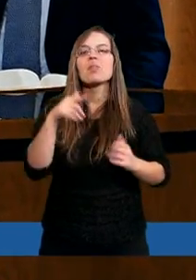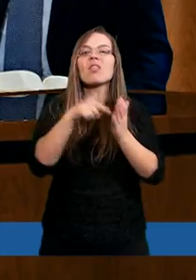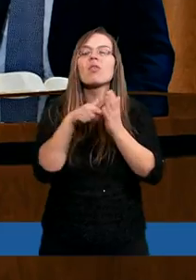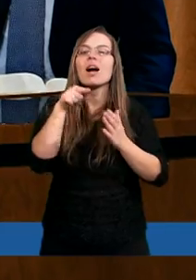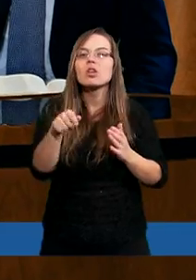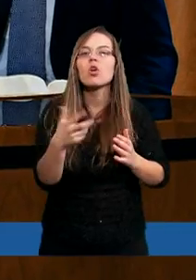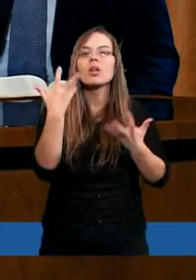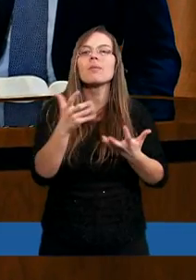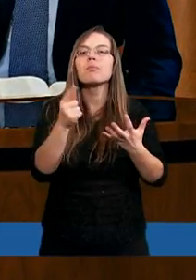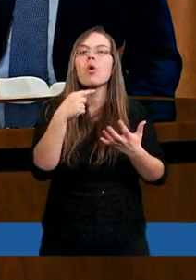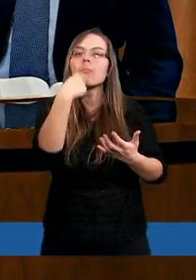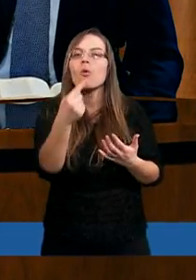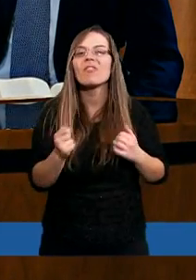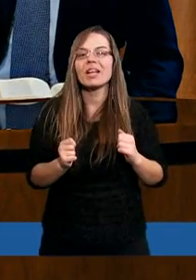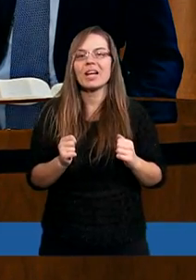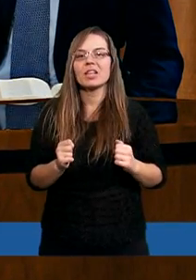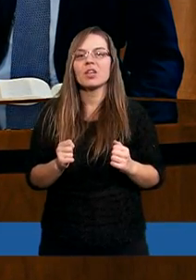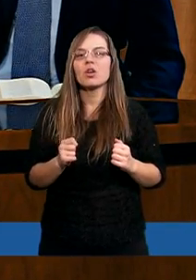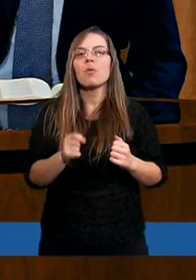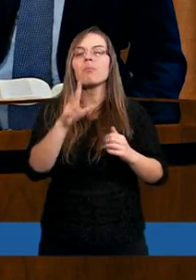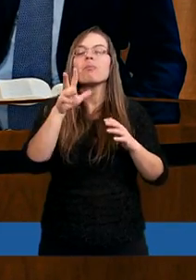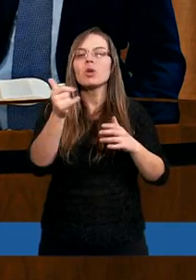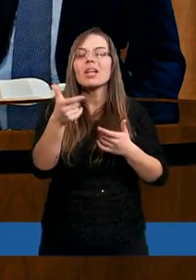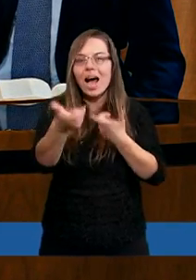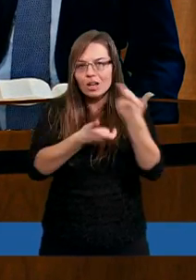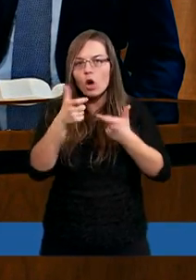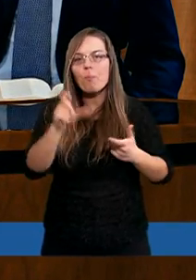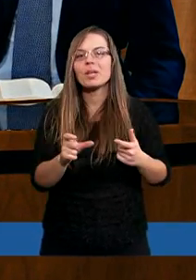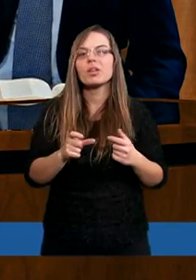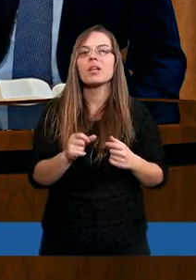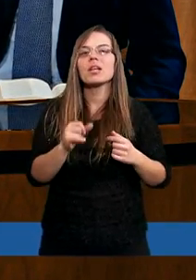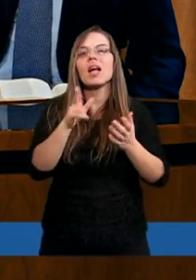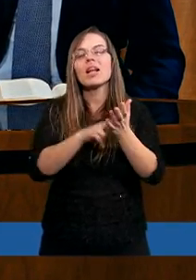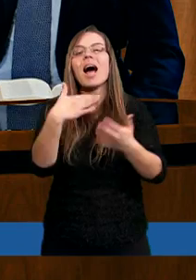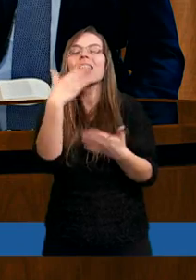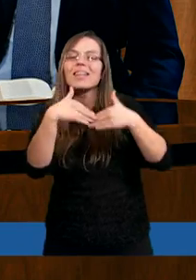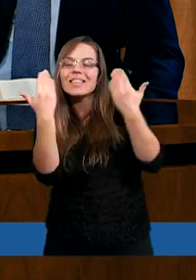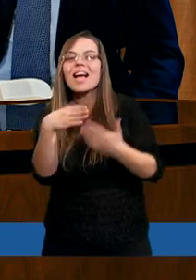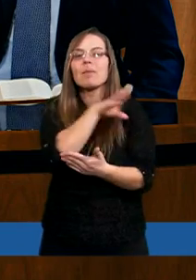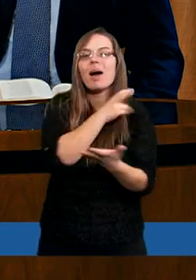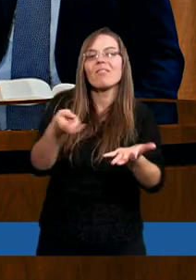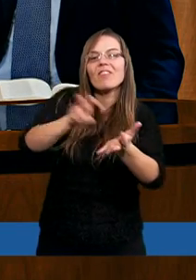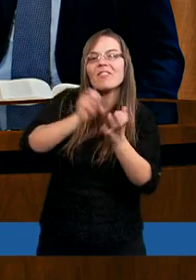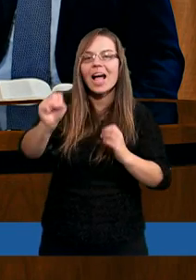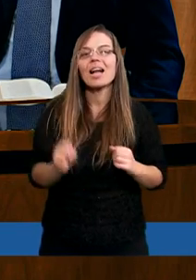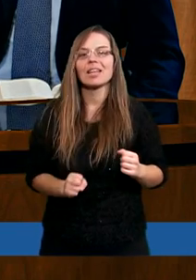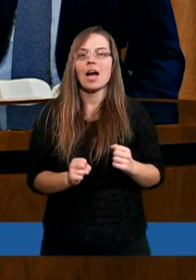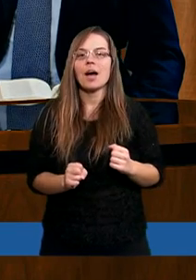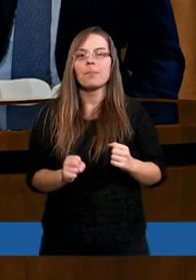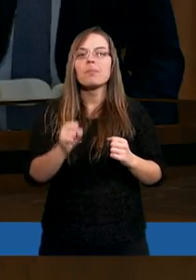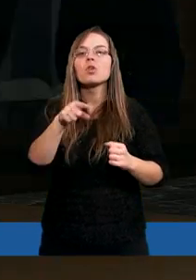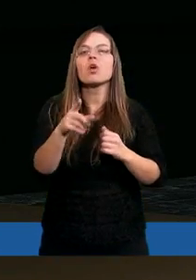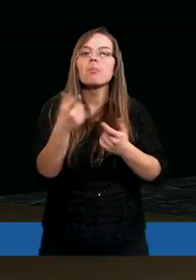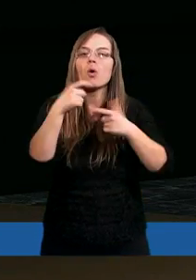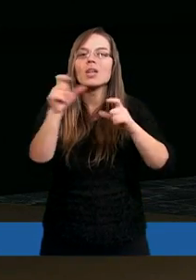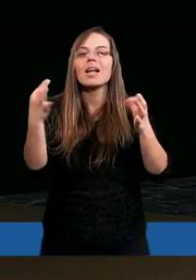Właśnie ciekawą tutaj myślą jest także to, że Hiob wyraża nadzieję zmartwychwstania. On doskonale wie, że